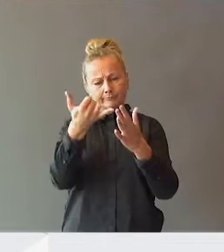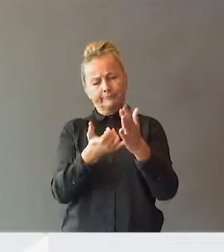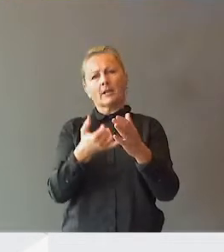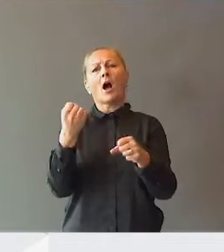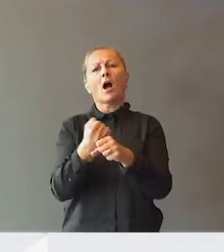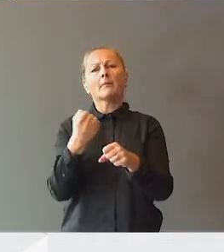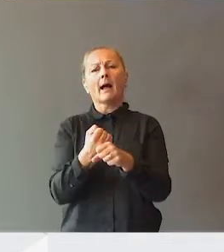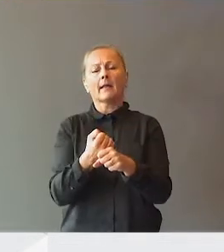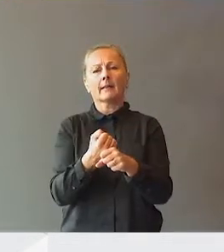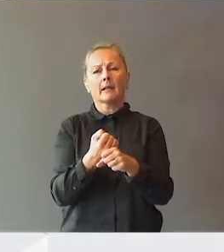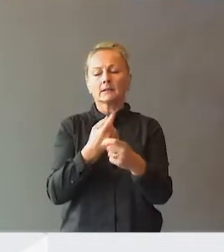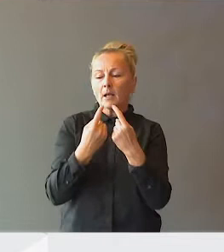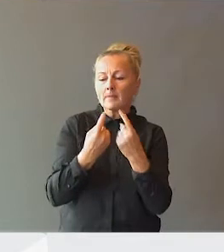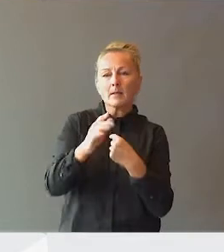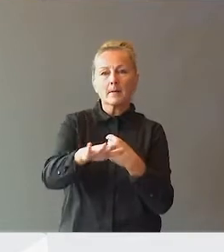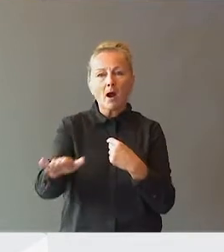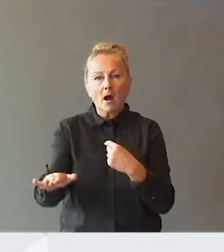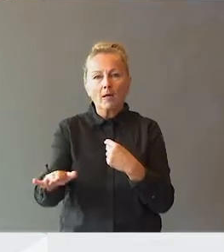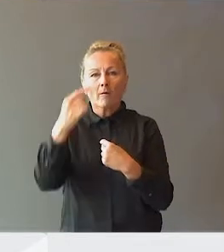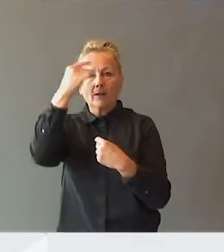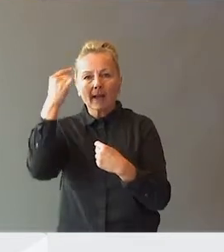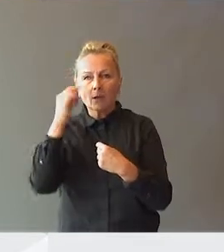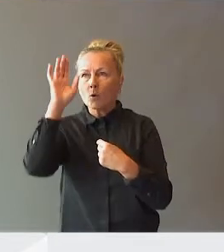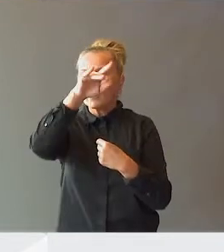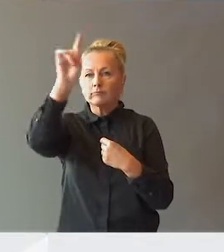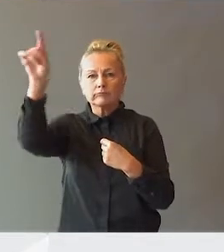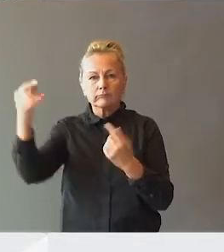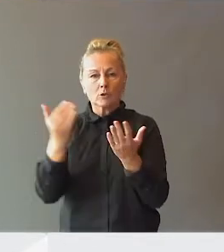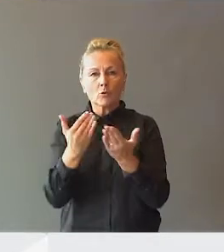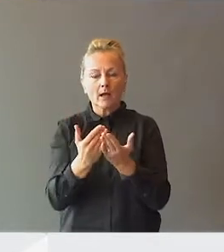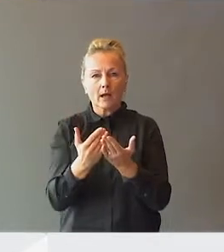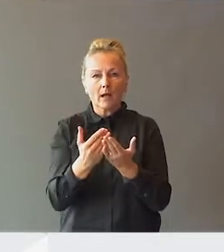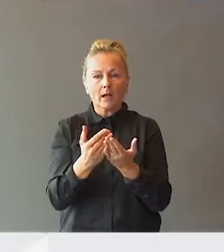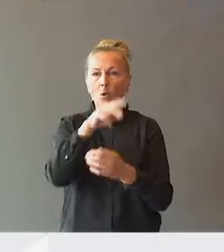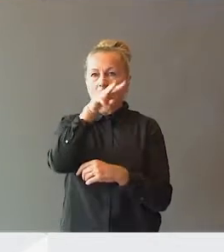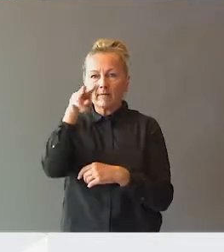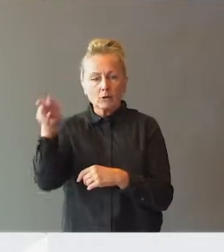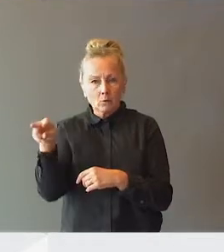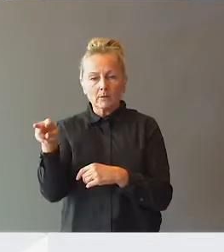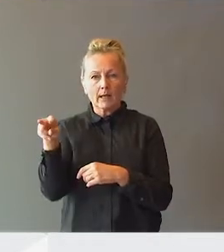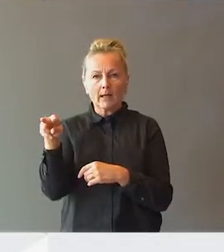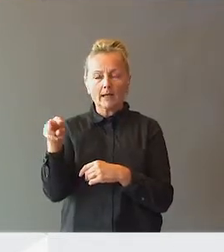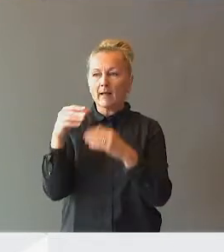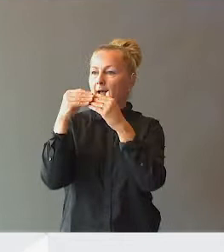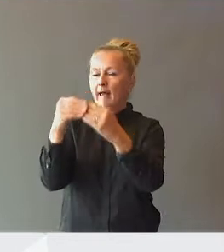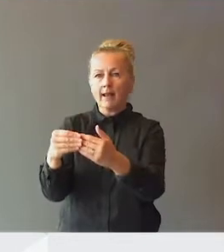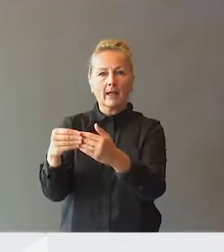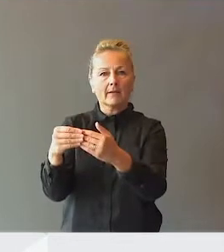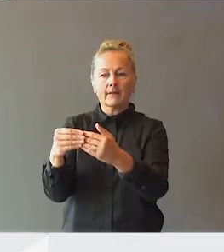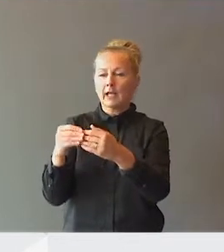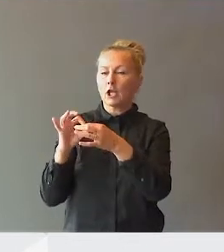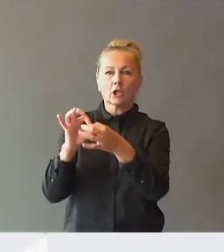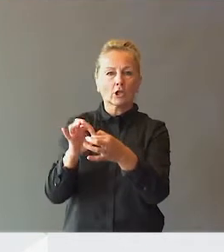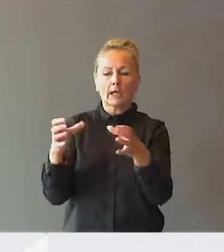arbeidet av samtaler med barn og foreldre ut på skolen, det er observasjoner, det er veiledning knyttet til